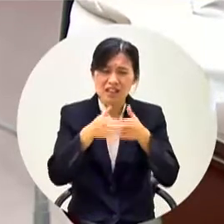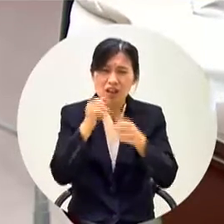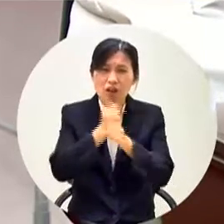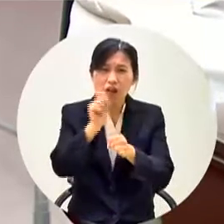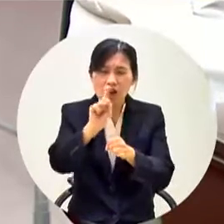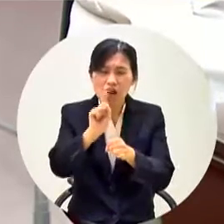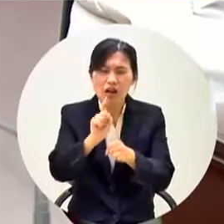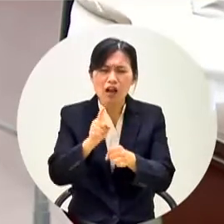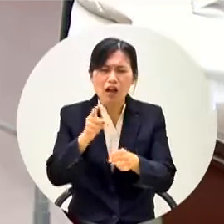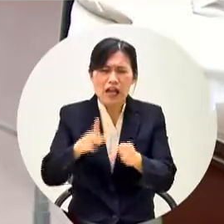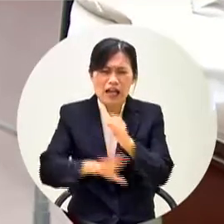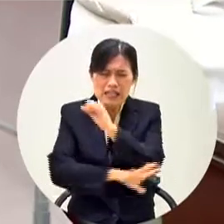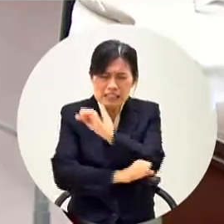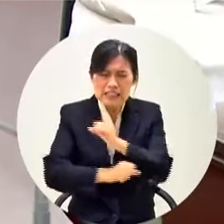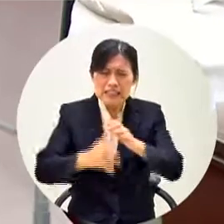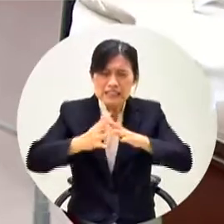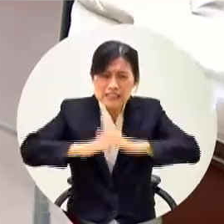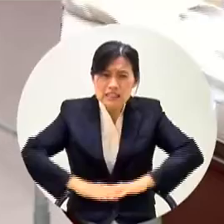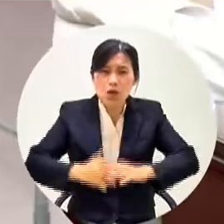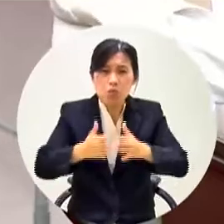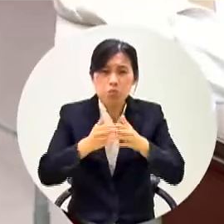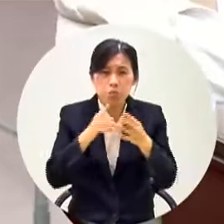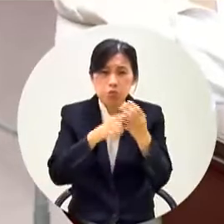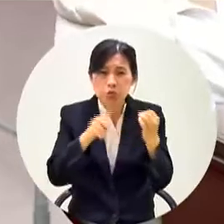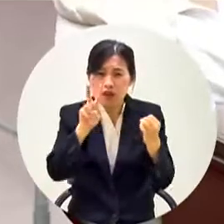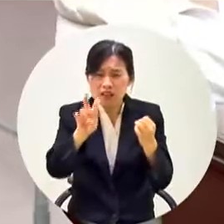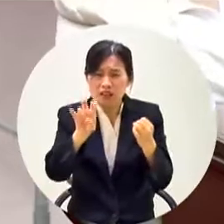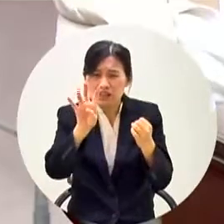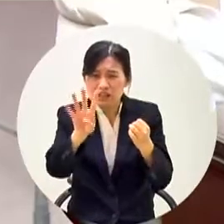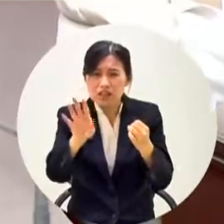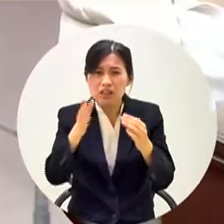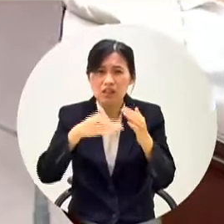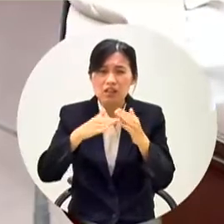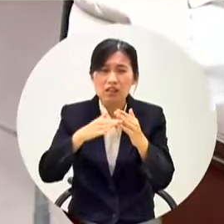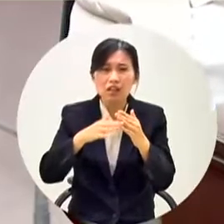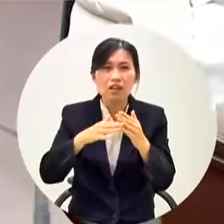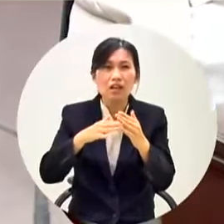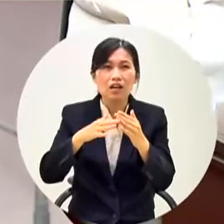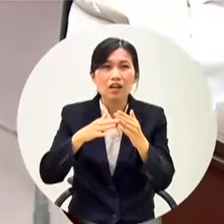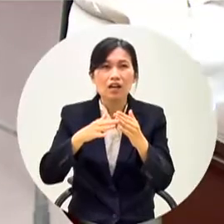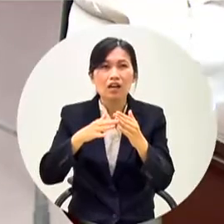這個二十四孝力多亂嗎三個三個國中一個高中